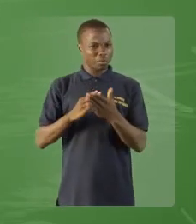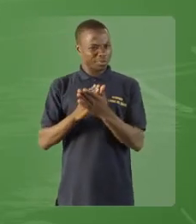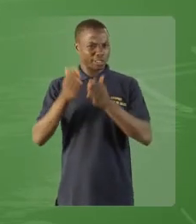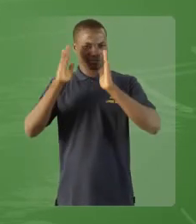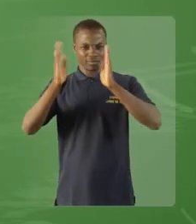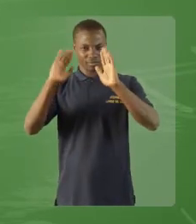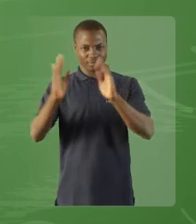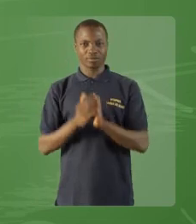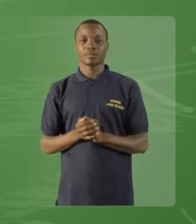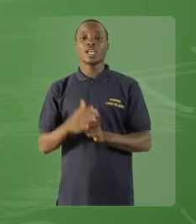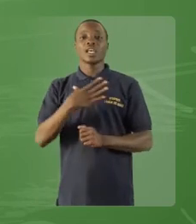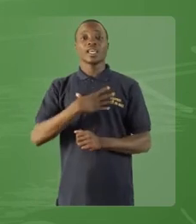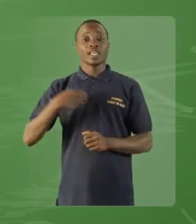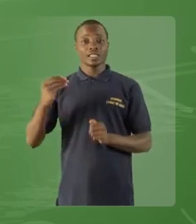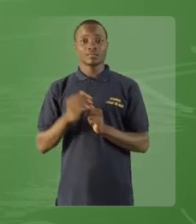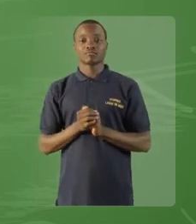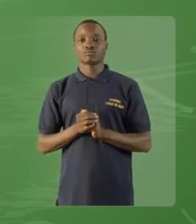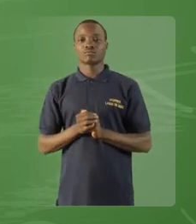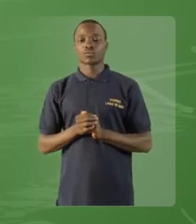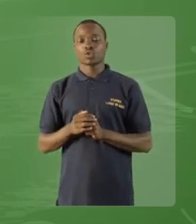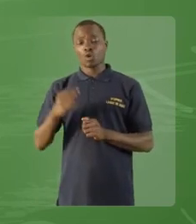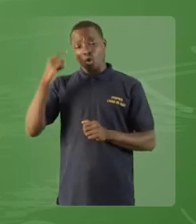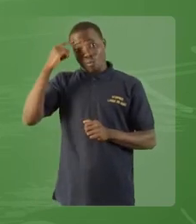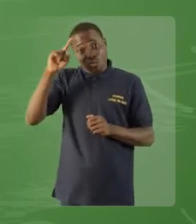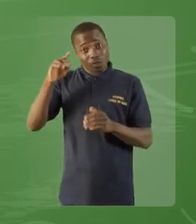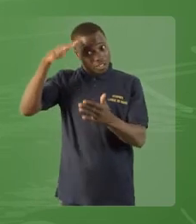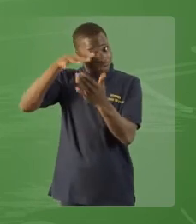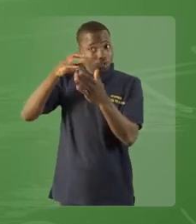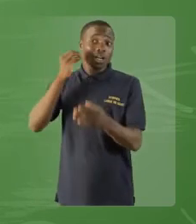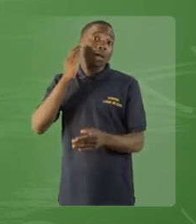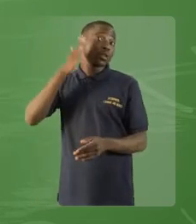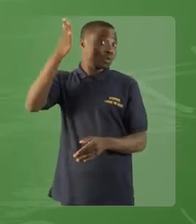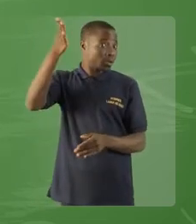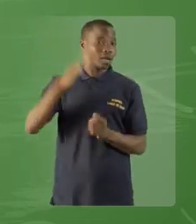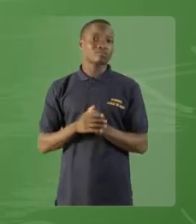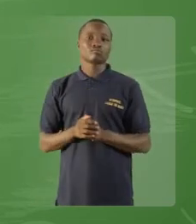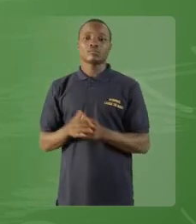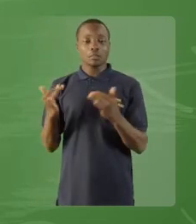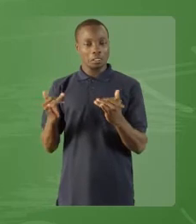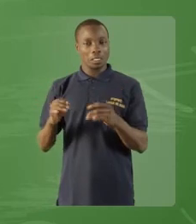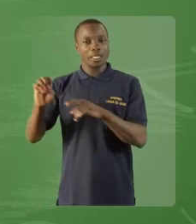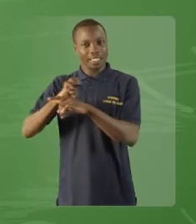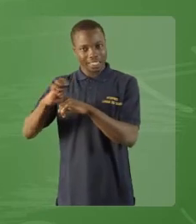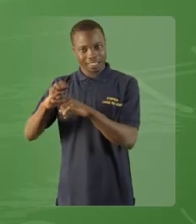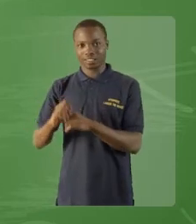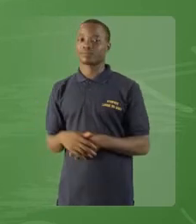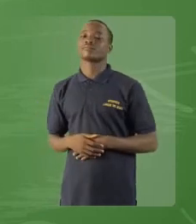suivi et vous occupez à la maison. Je vous propose un exercice.